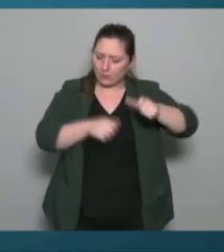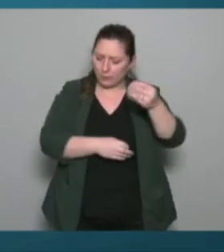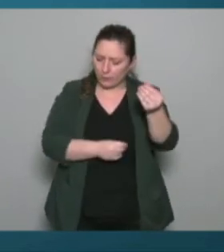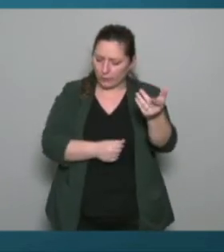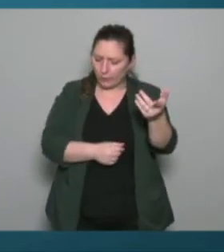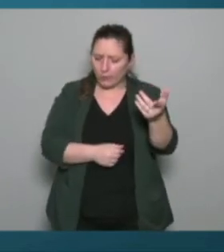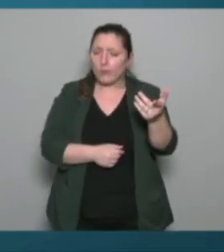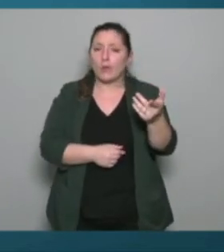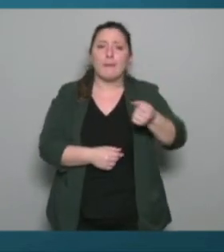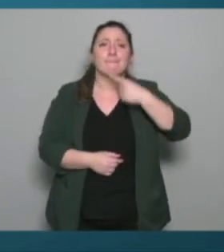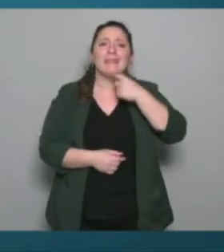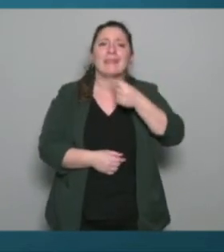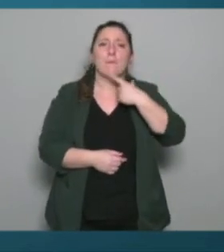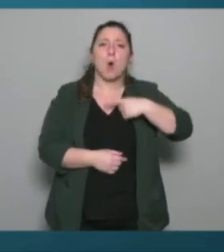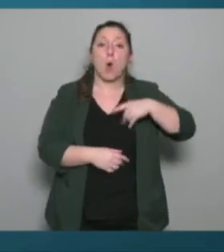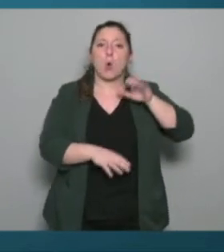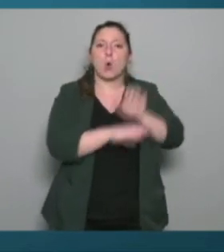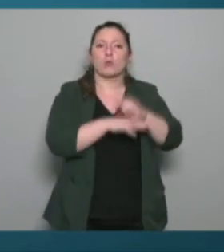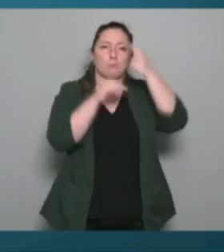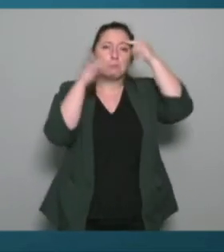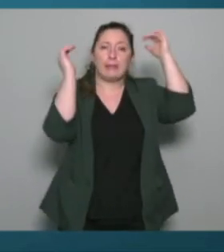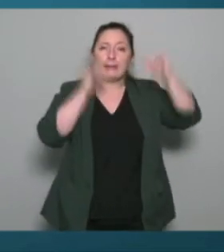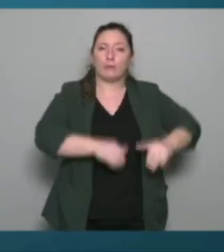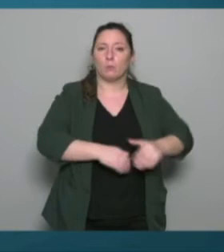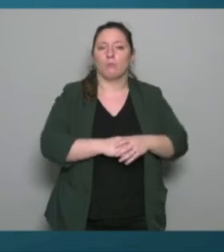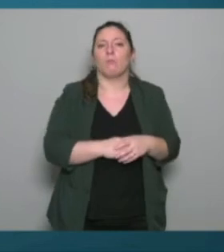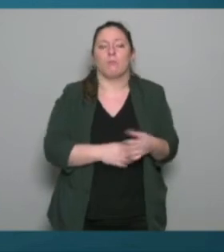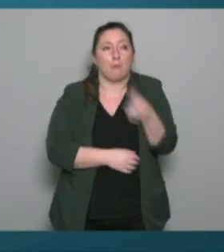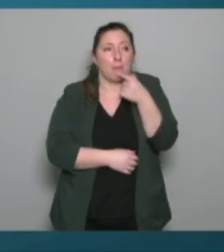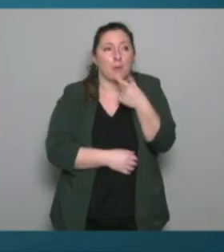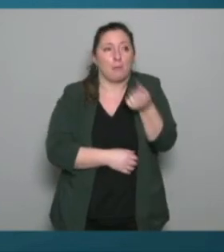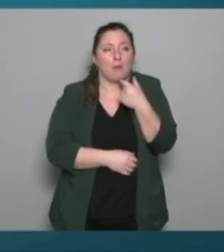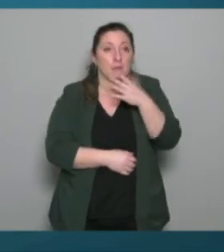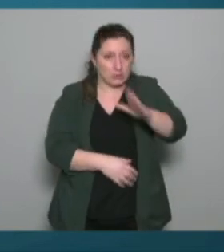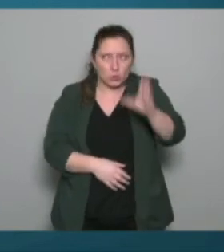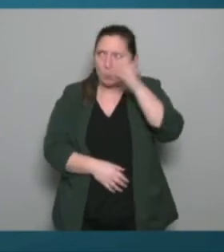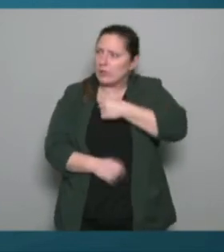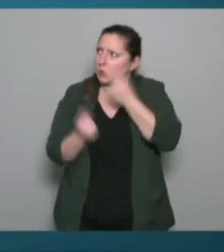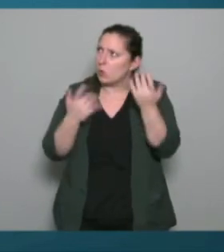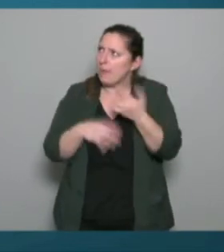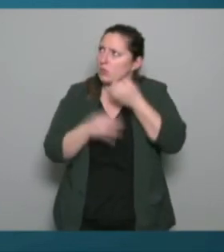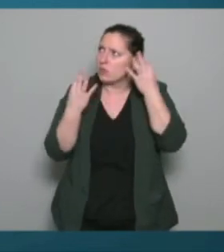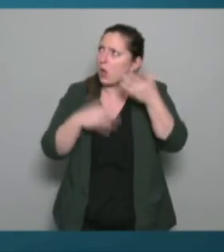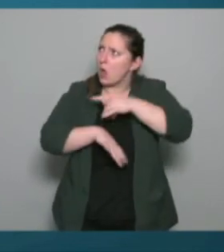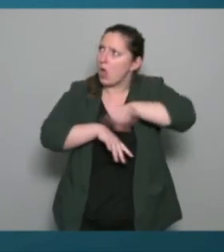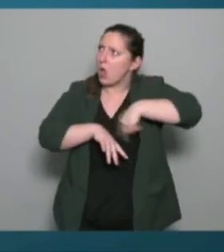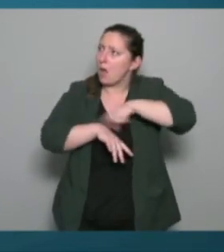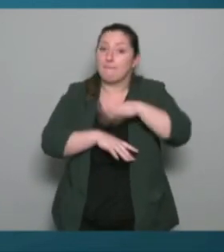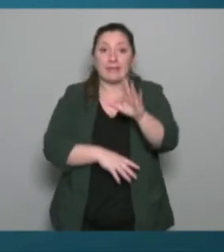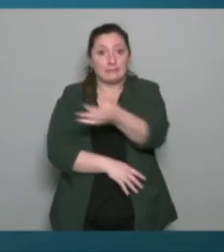aujourd'hui alors je ne sais plus le nombre d'activités mais quelques heures d'activités par semaine permettrait diminuer de moitié